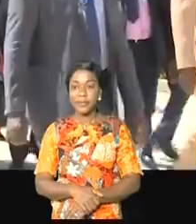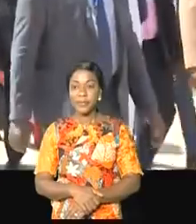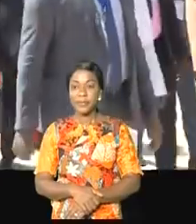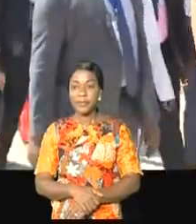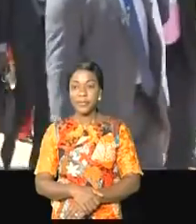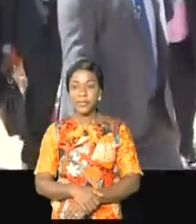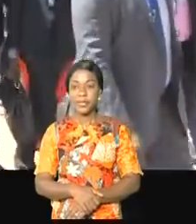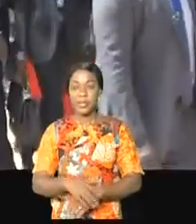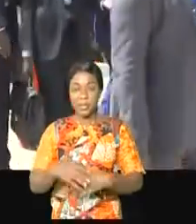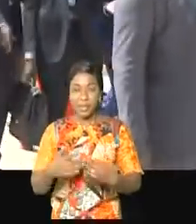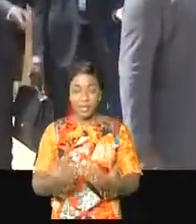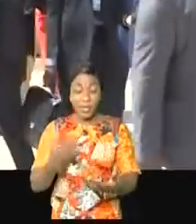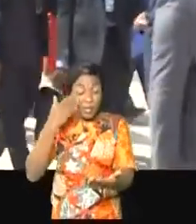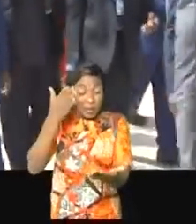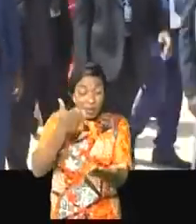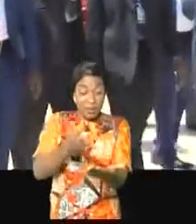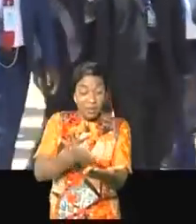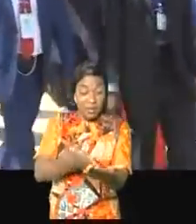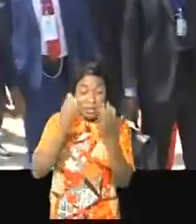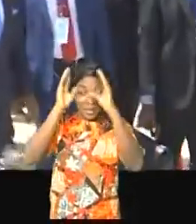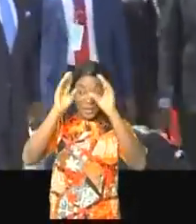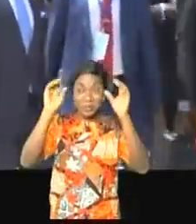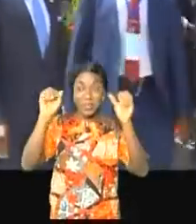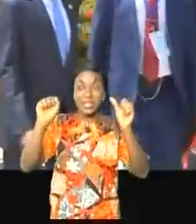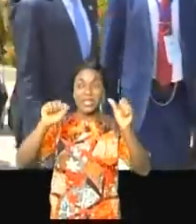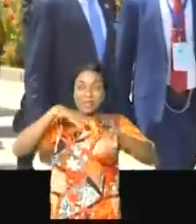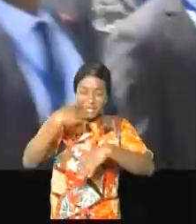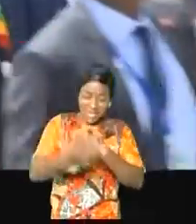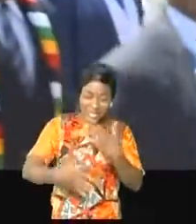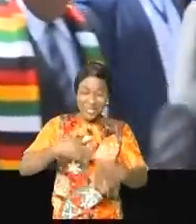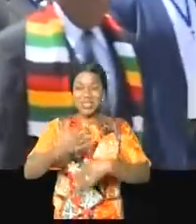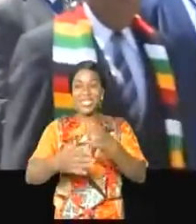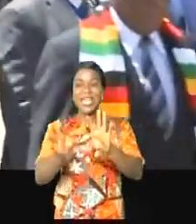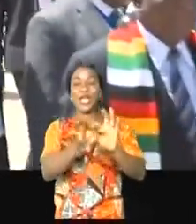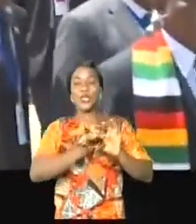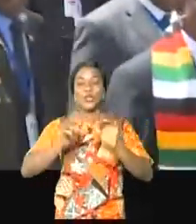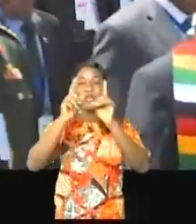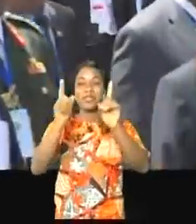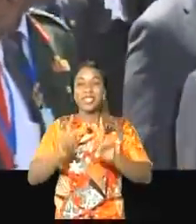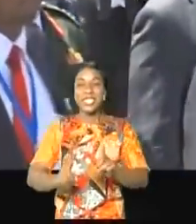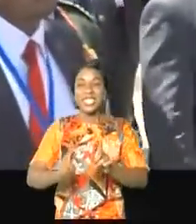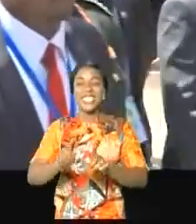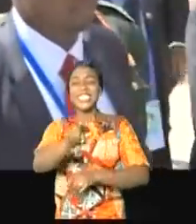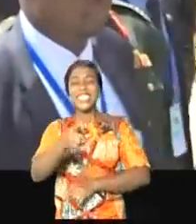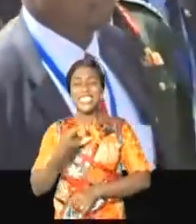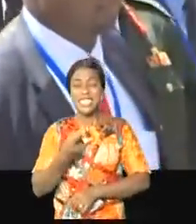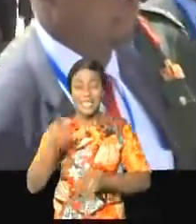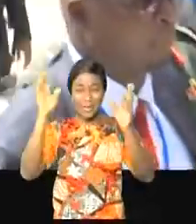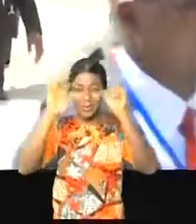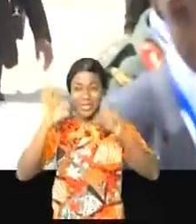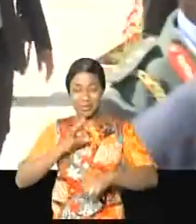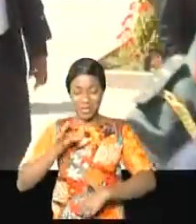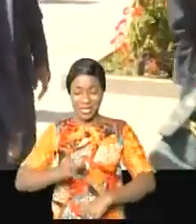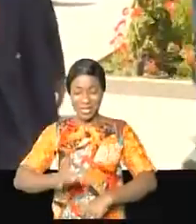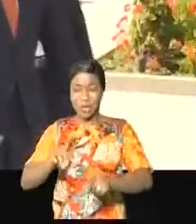Les textes le prouvent, la présidence en exercice de l'Union africaine est bel et bien l'émanation de la conférence qui lui délègue ses